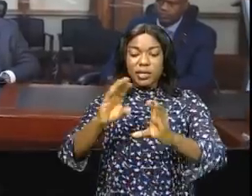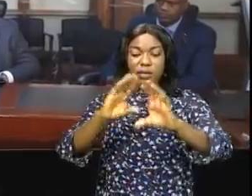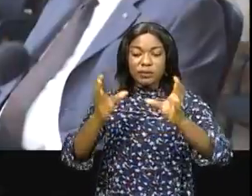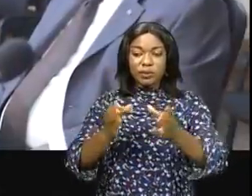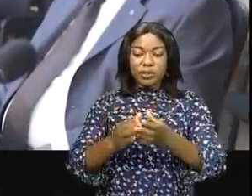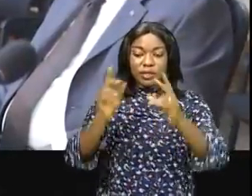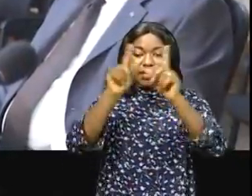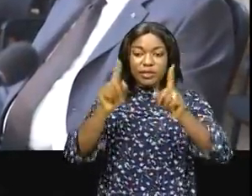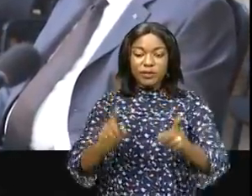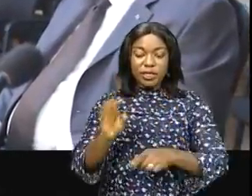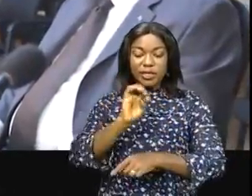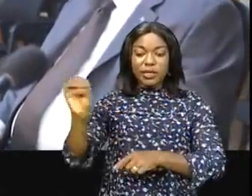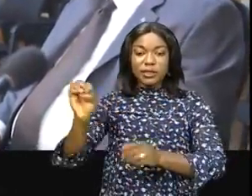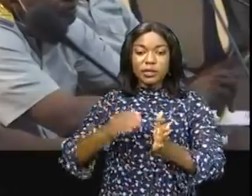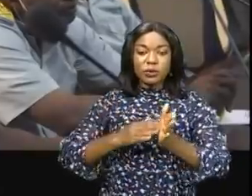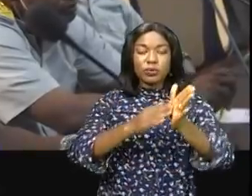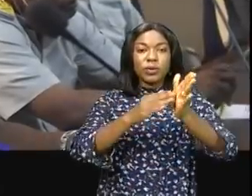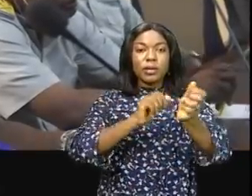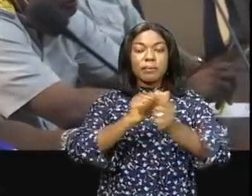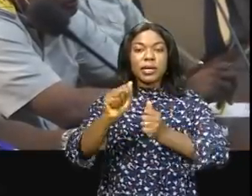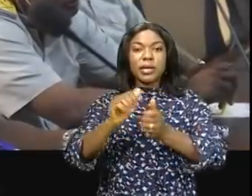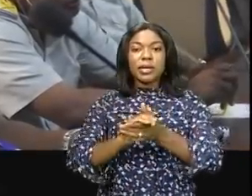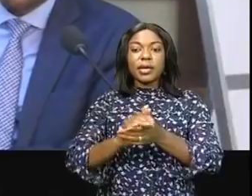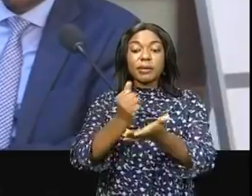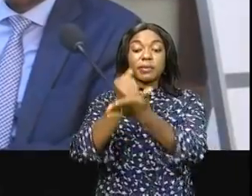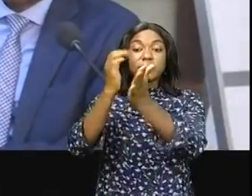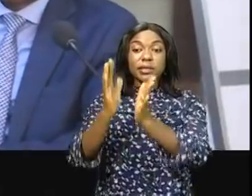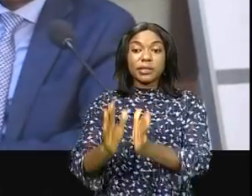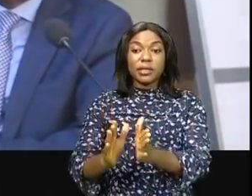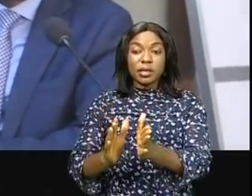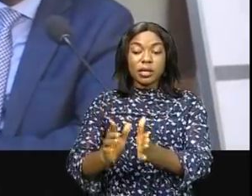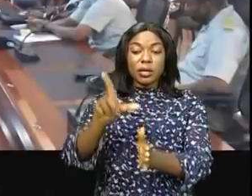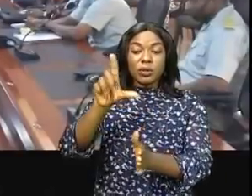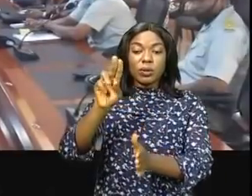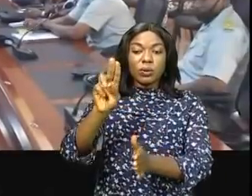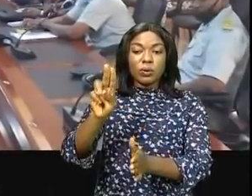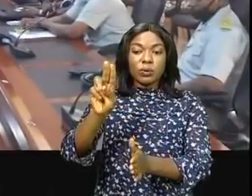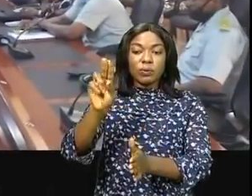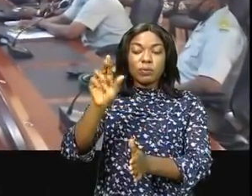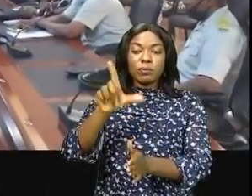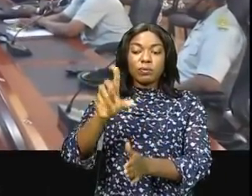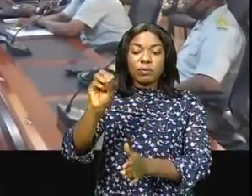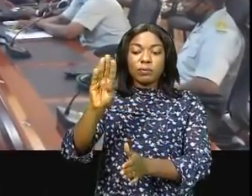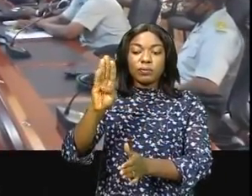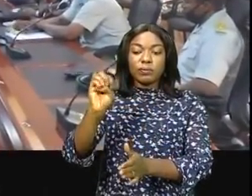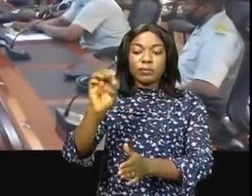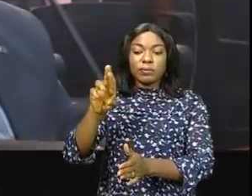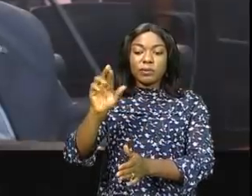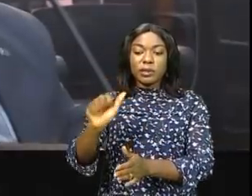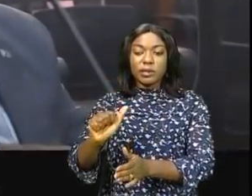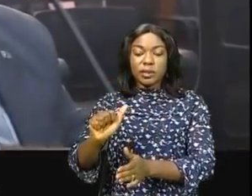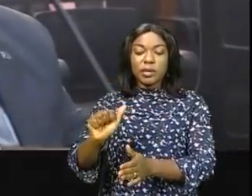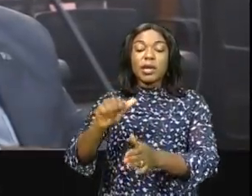l'Afrique de l'Est, conduite par son secrétaire exécutif, l'ambassadeur L'Obera Fumuketo. En toile de fond, la volonté des